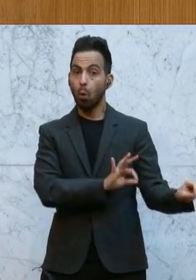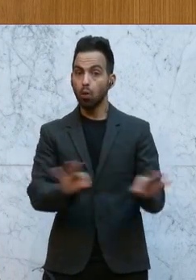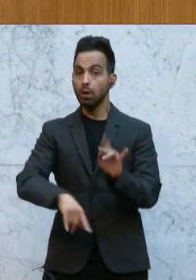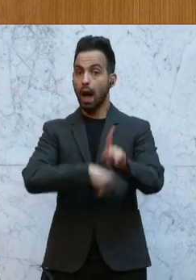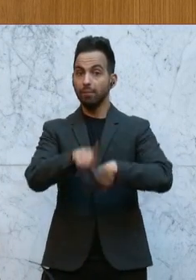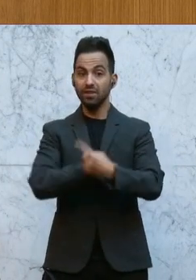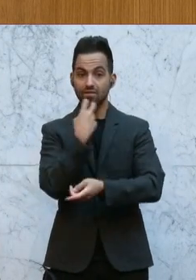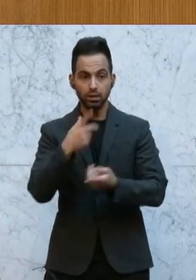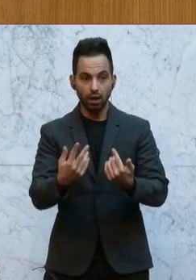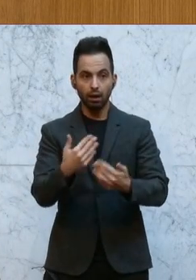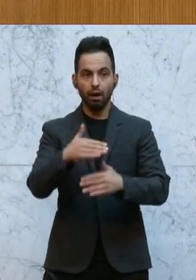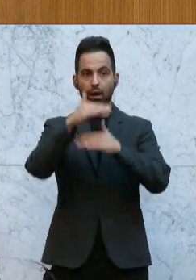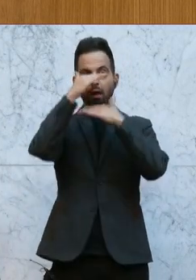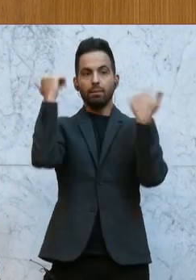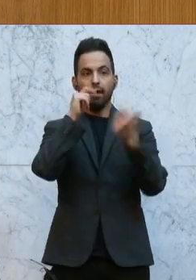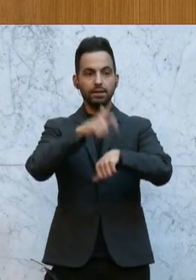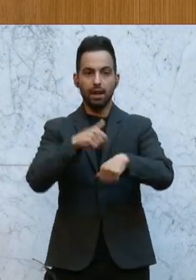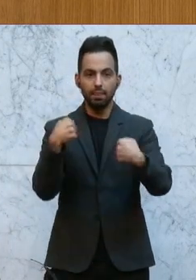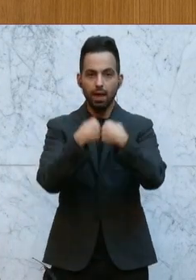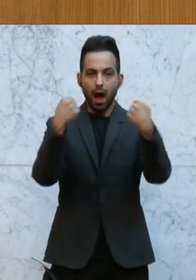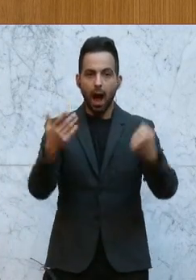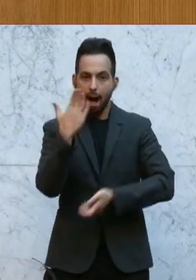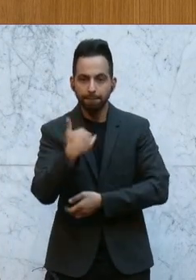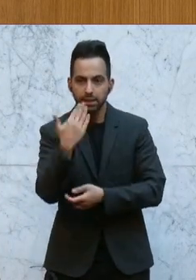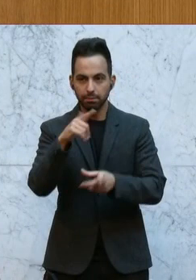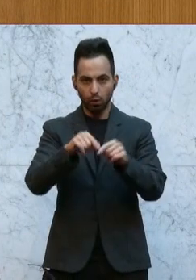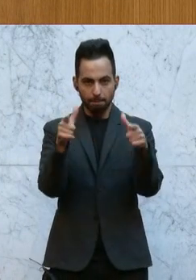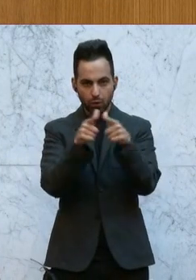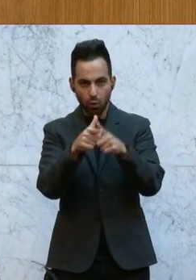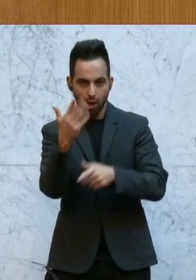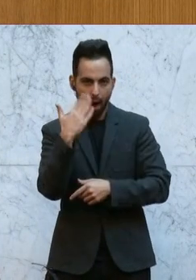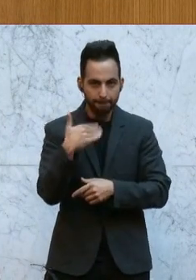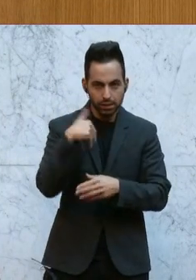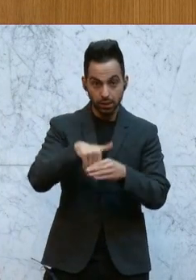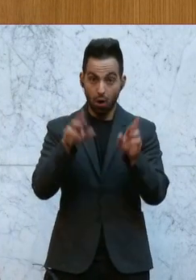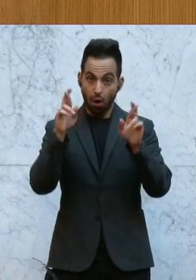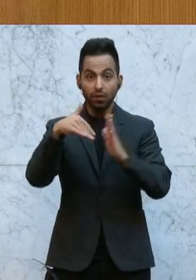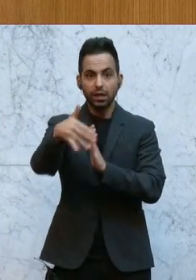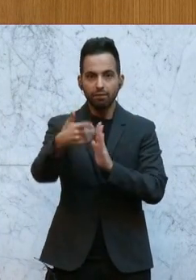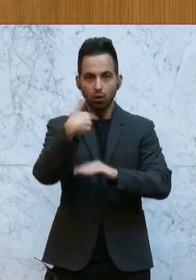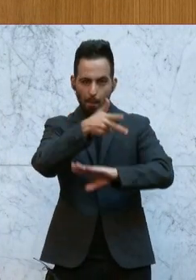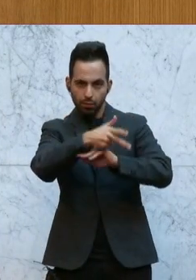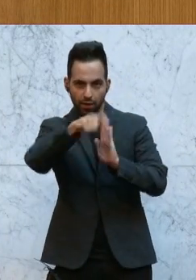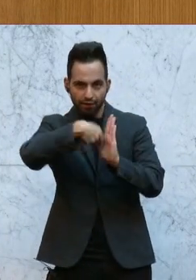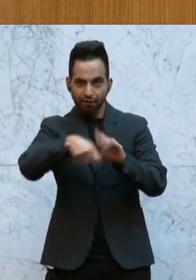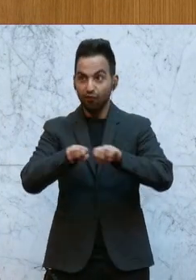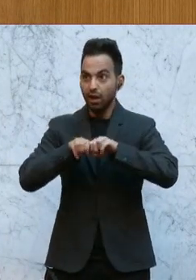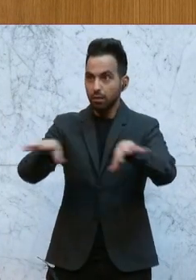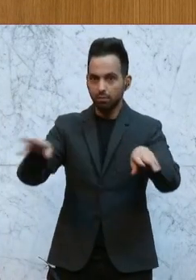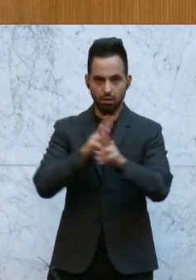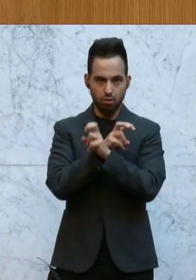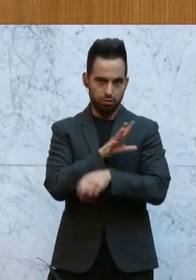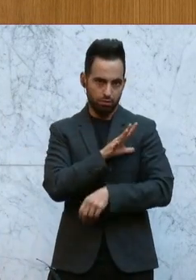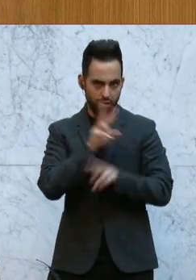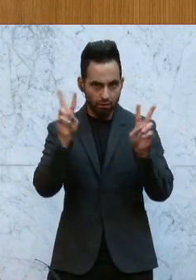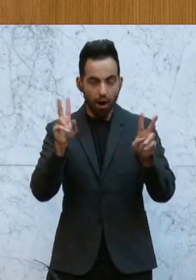abwickeln wollen, gar gerade keine Zeit haben. Also mit den absurdesten Methoden, ich hoffe, es wird alles einmal verfilmt, was sich dazu getragen hat in Österreich. Und